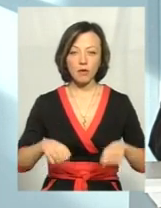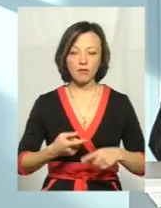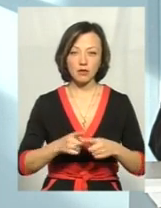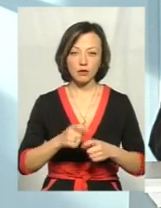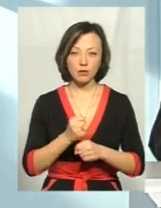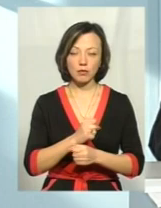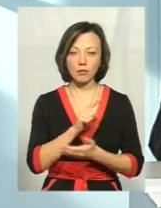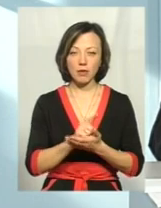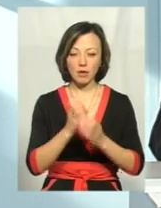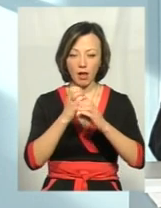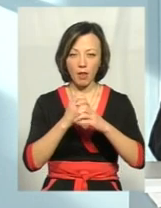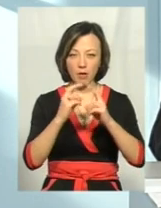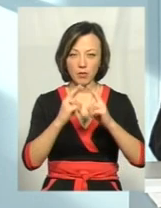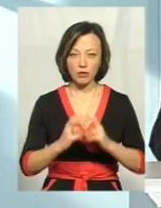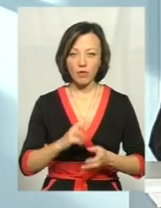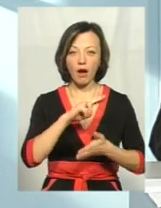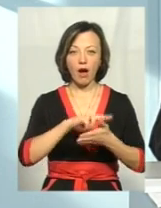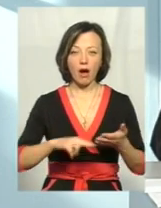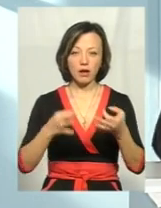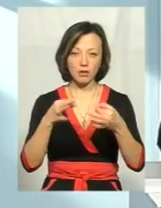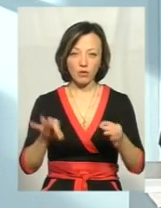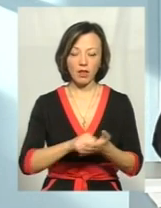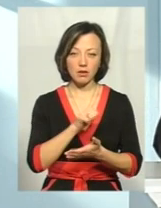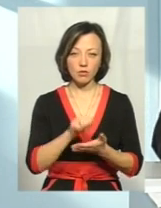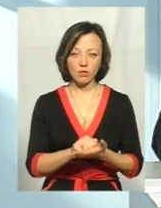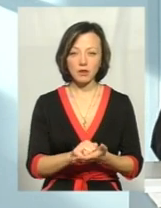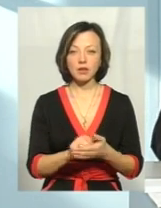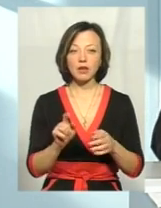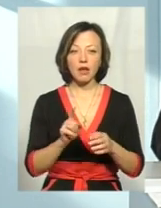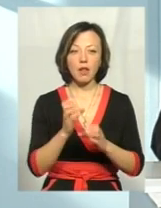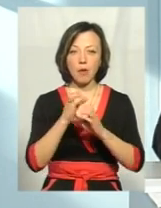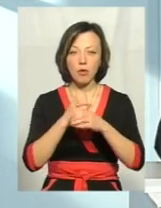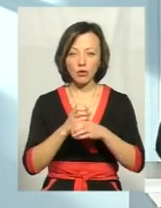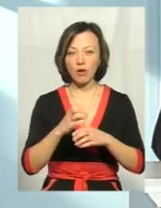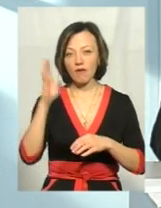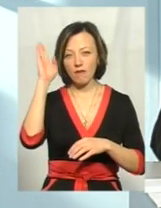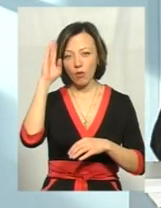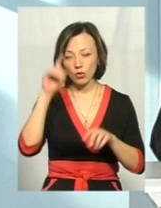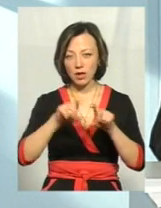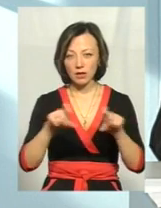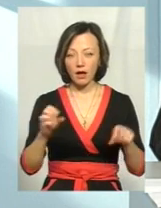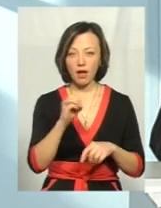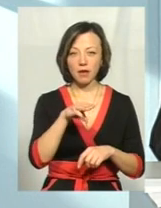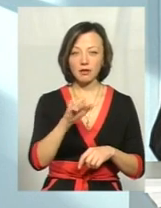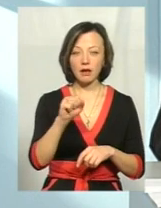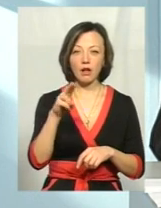Це повинні бути лабораторії, акредитовані, атестовані. Та ж лабораторії водоканалу, еталон,